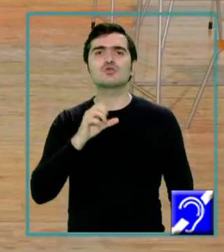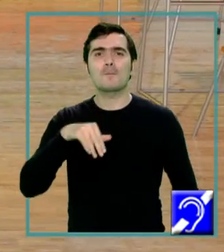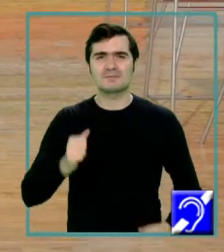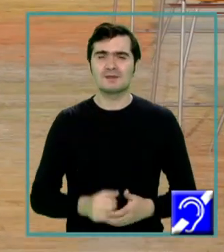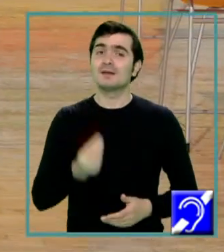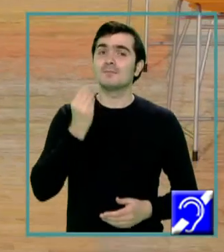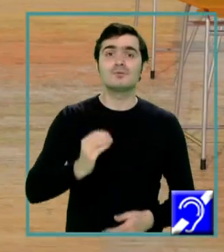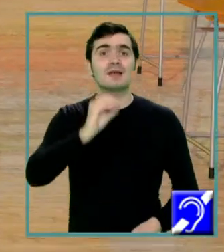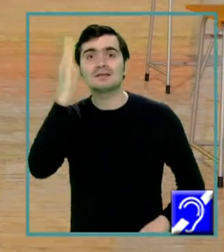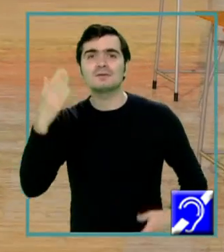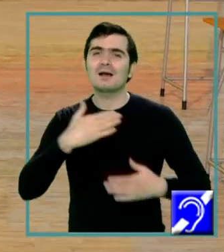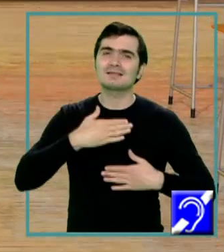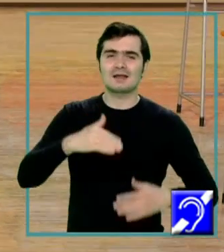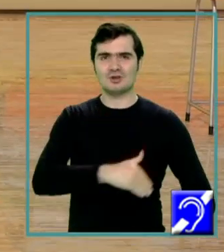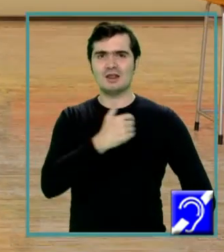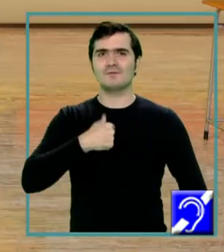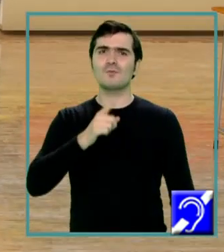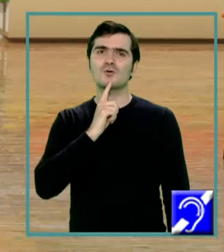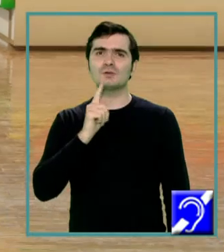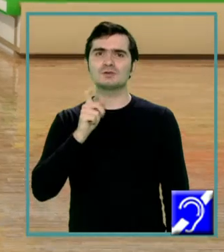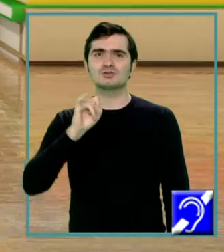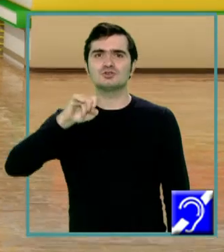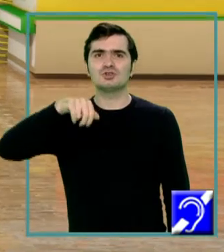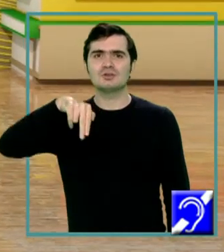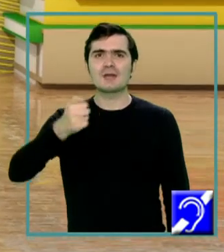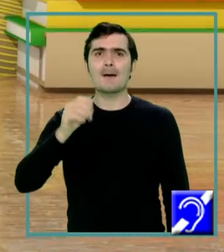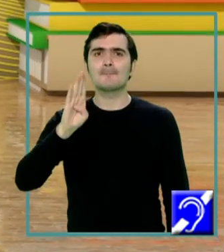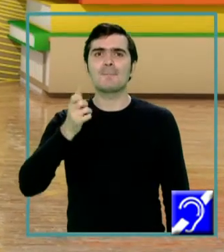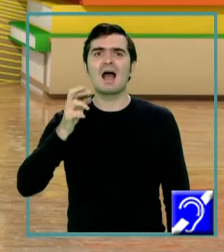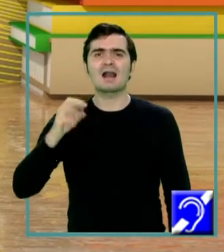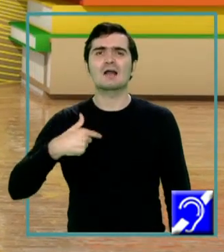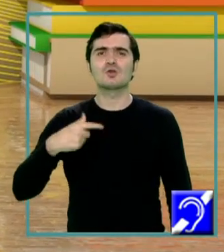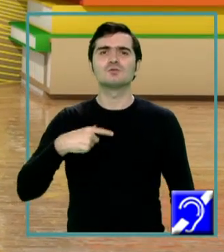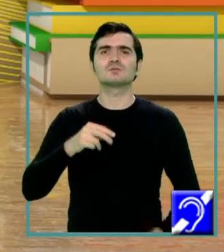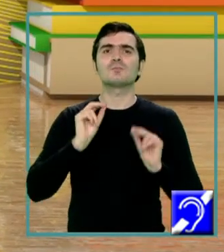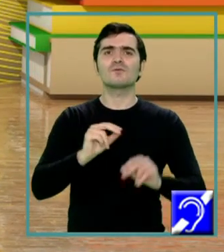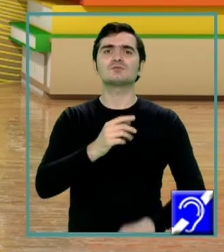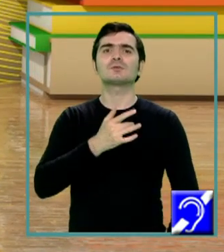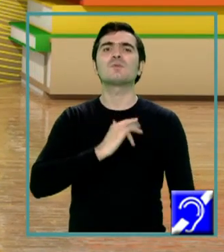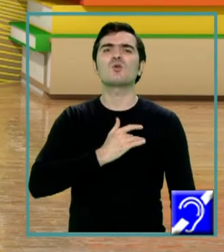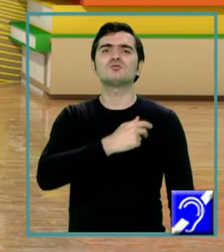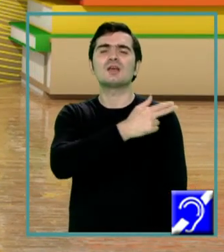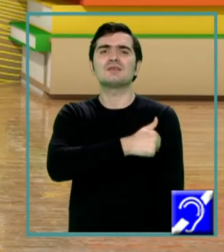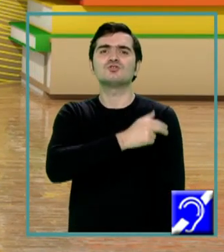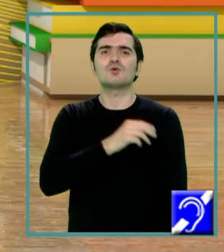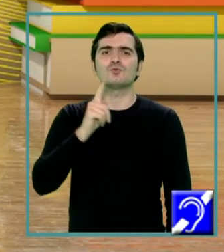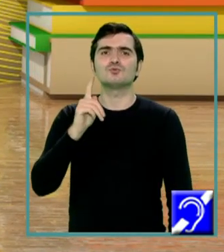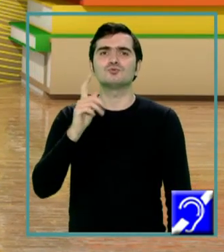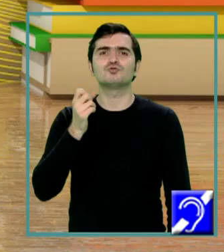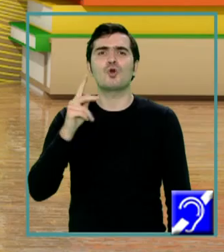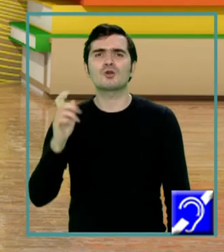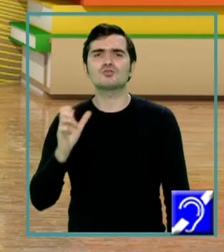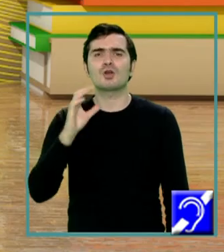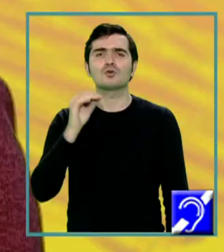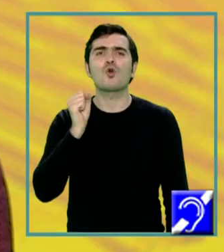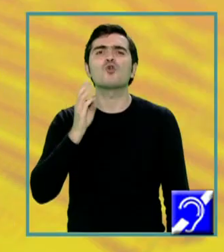Bună ziua, dragi elevi! Numele meu este Gina Barac, sunt profesor de biologie la Colegiul Național Bilingf George Coșbuc din